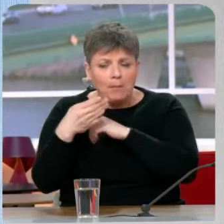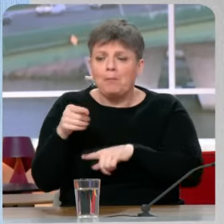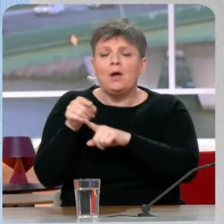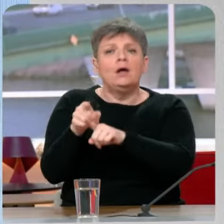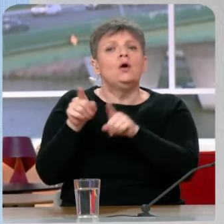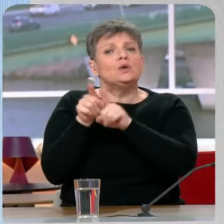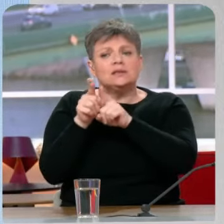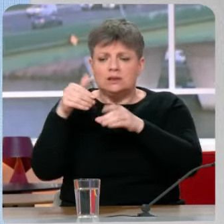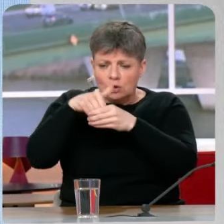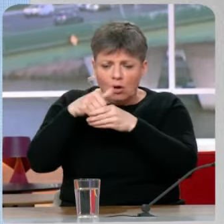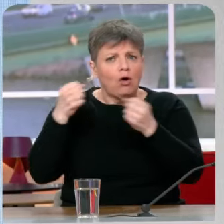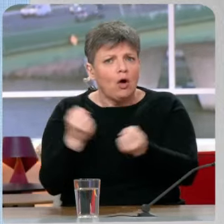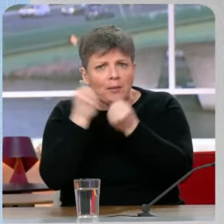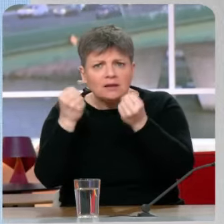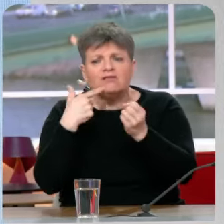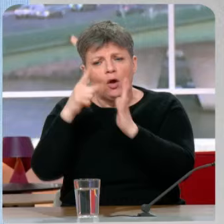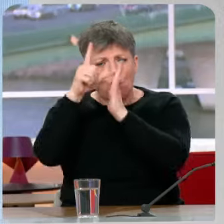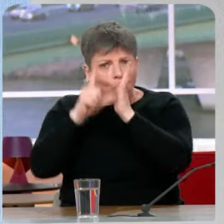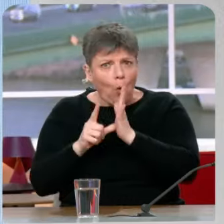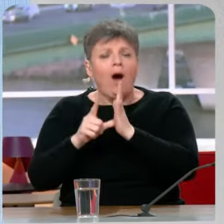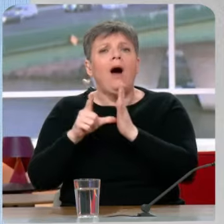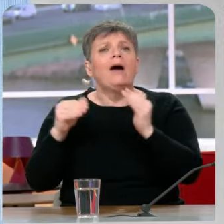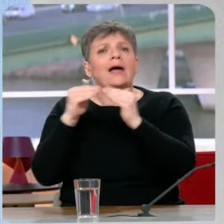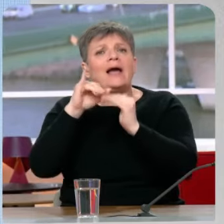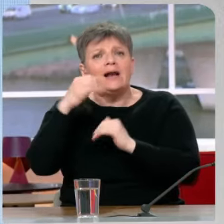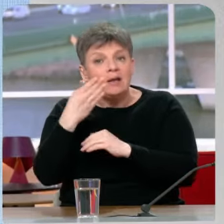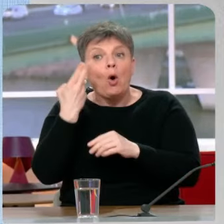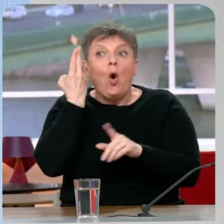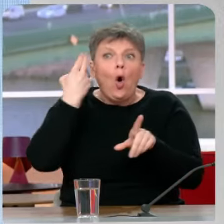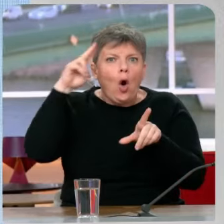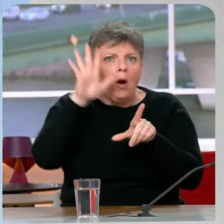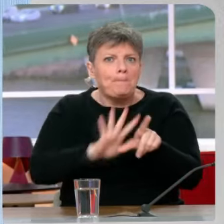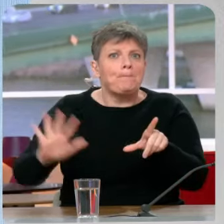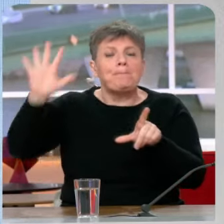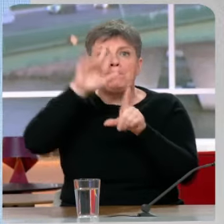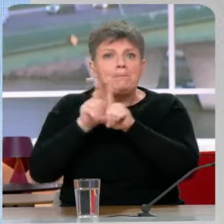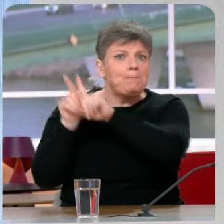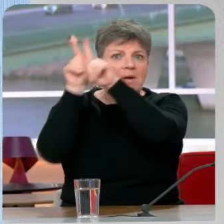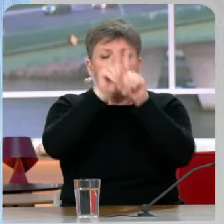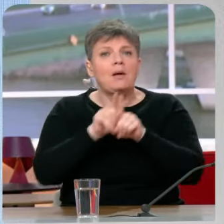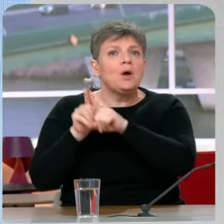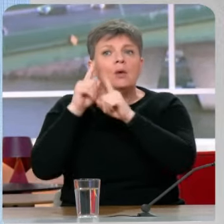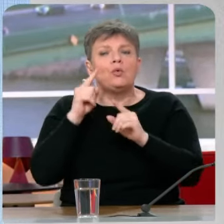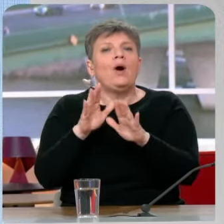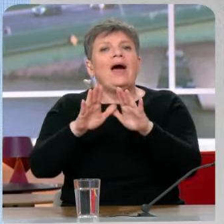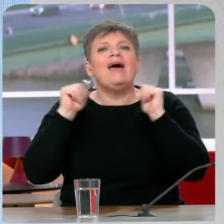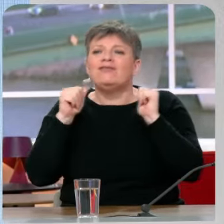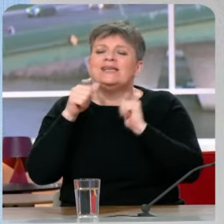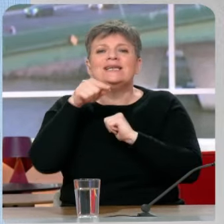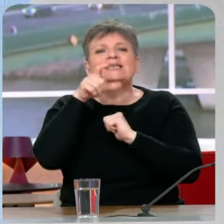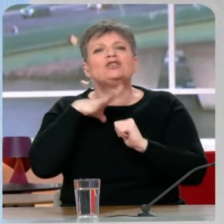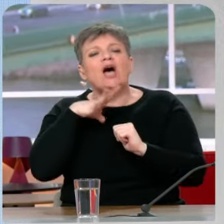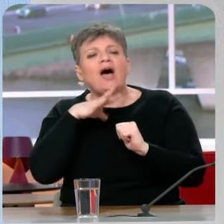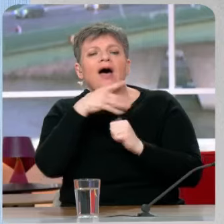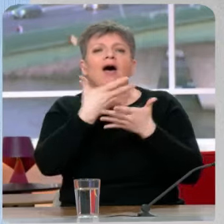proposition très claire, d'avoir une loi EGalim européenne pour au moins éviter de contourner que certaines centrales d'achat, certains grands distributeurs